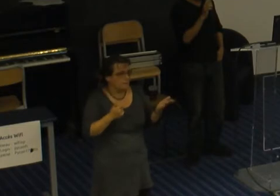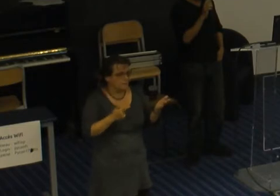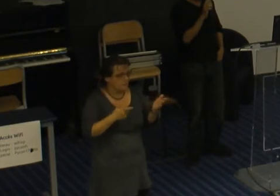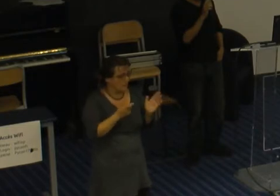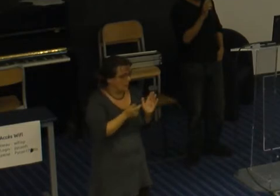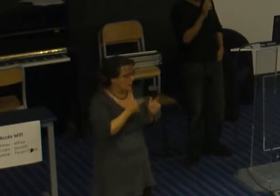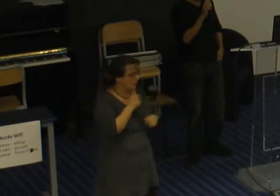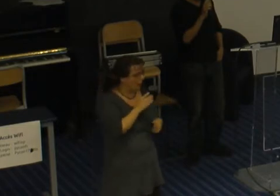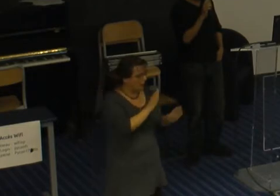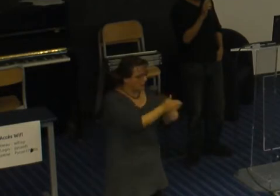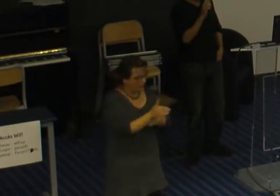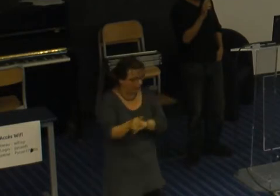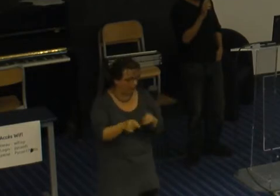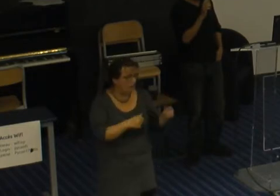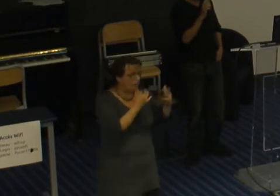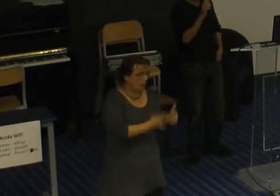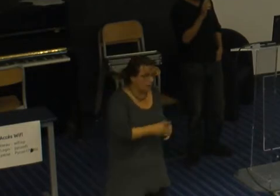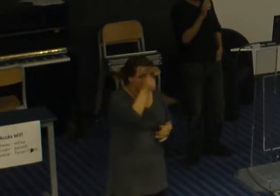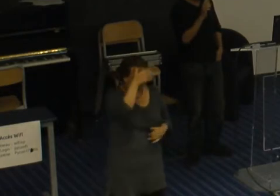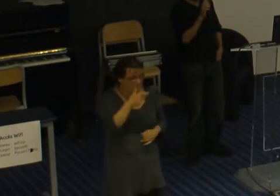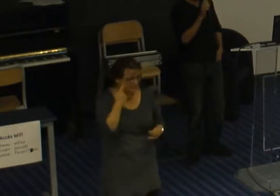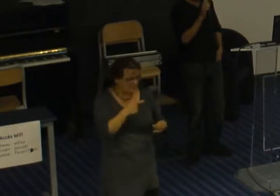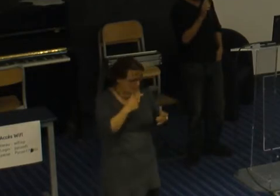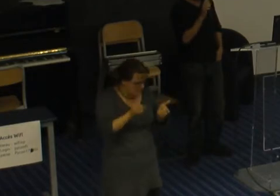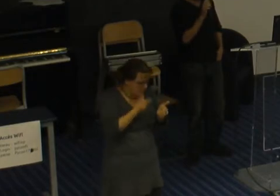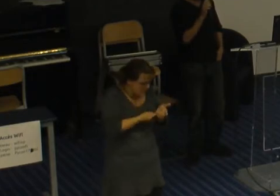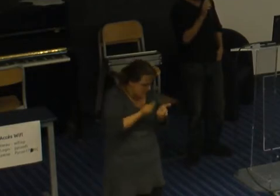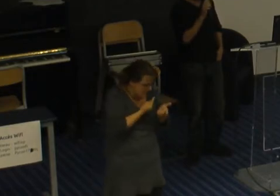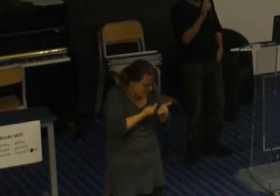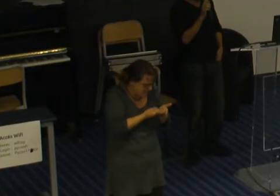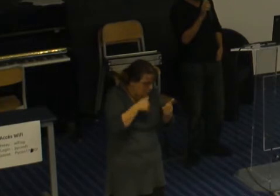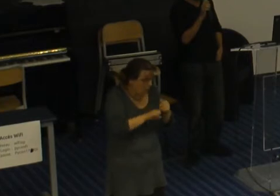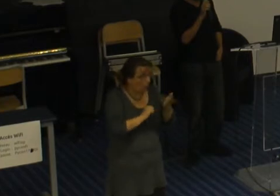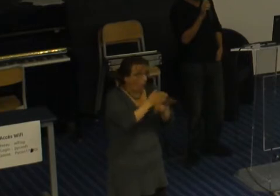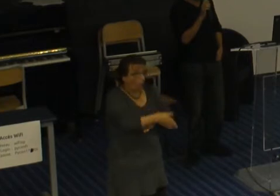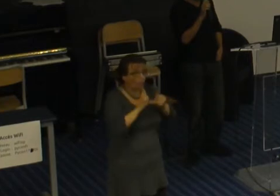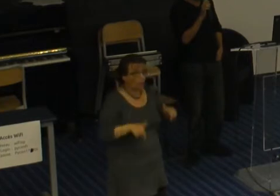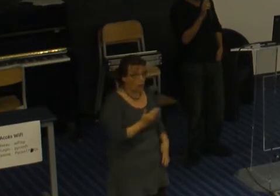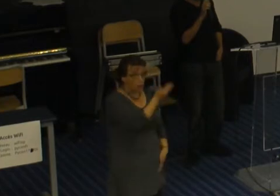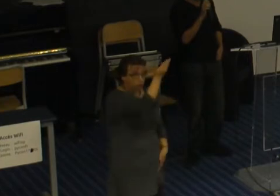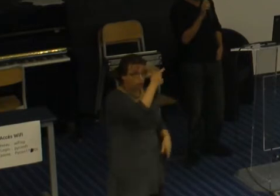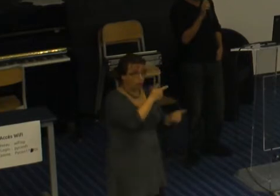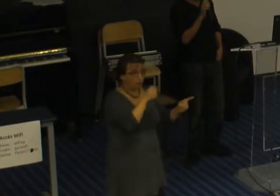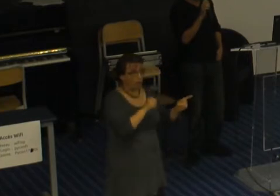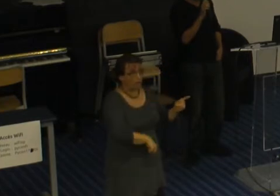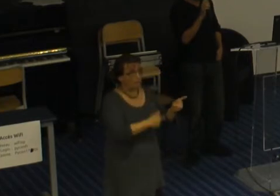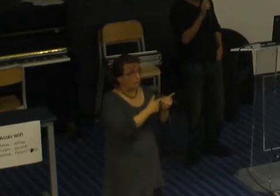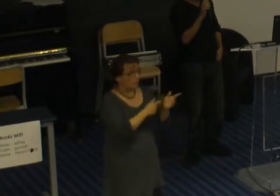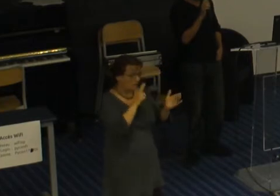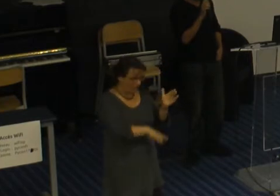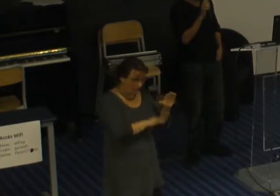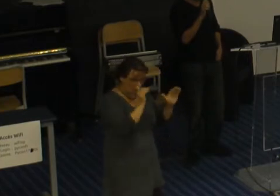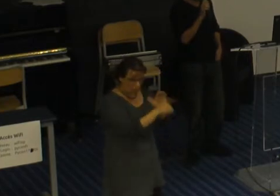pour ne pas dire les maths et la physique, et hop, vous vous retrouvez dans des très bonnes écoles sans que ça se répercute dans vos autres compétences.